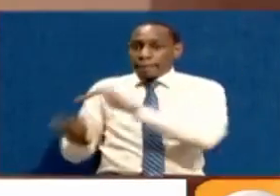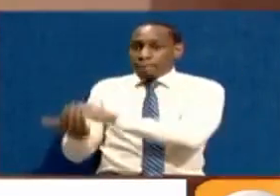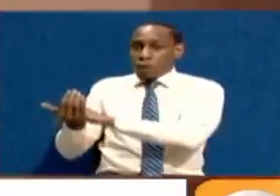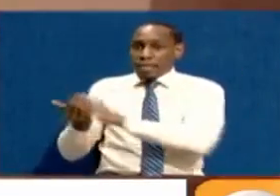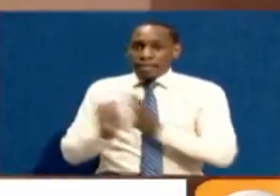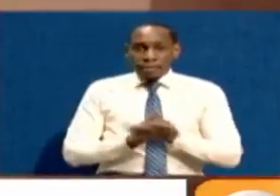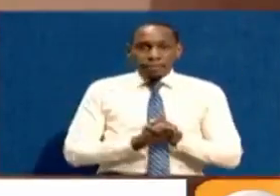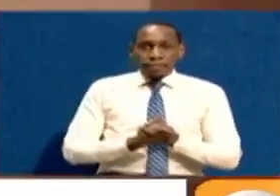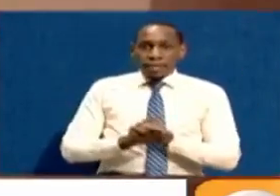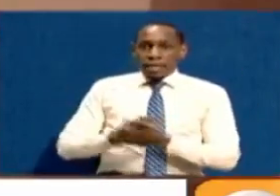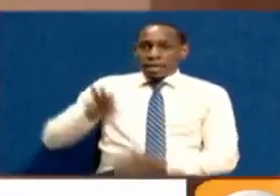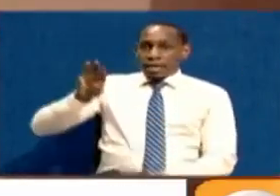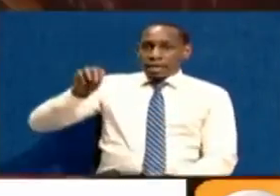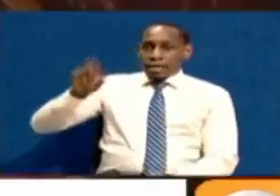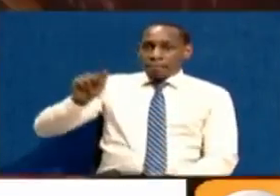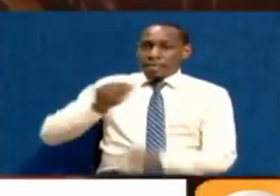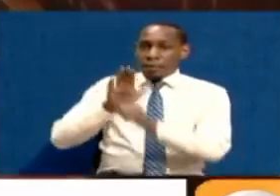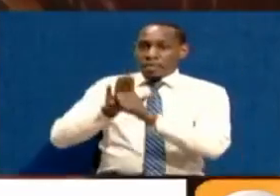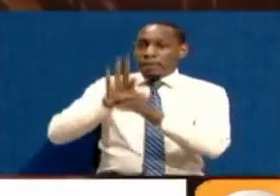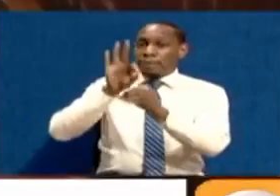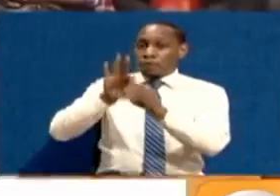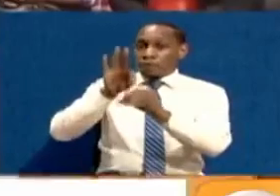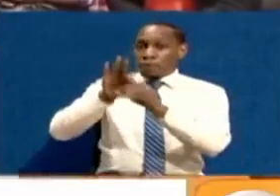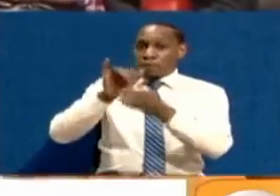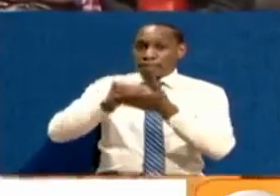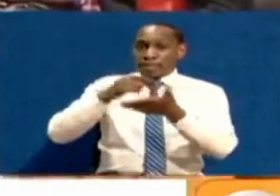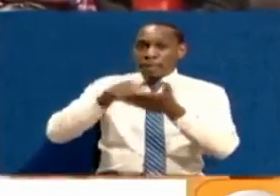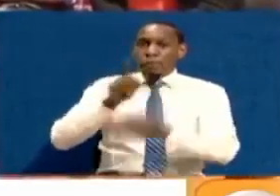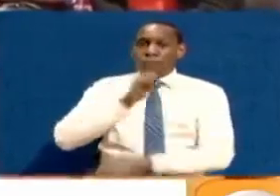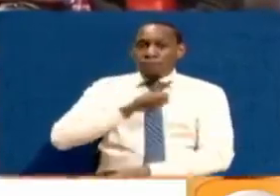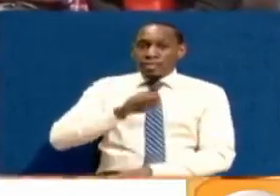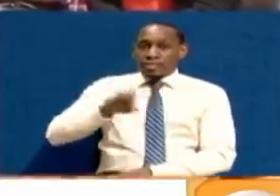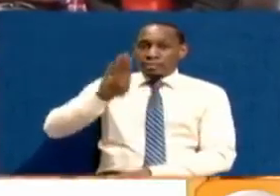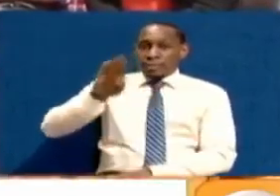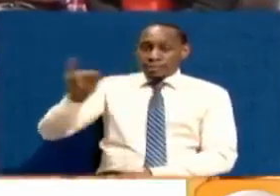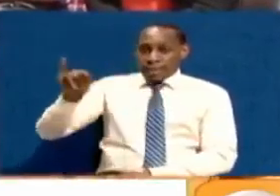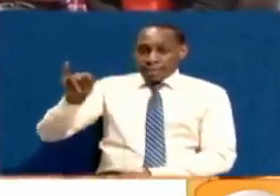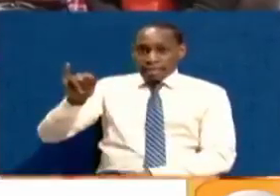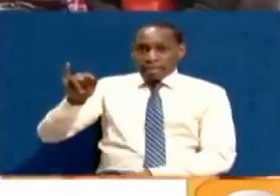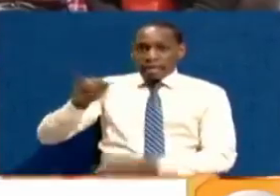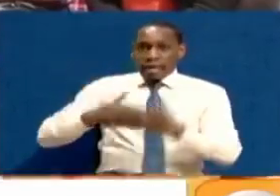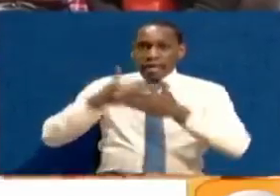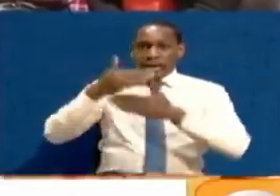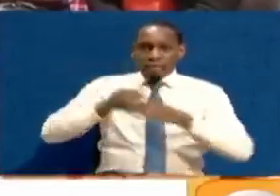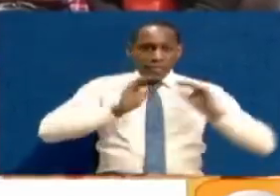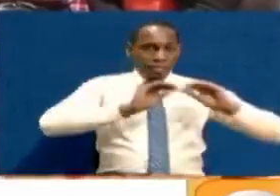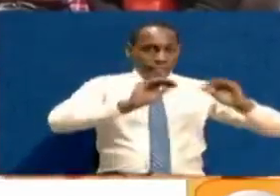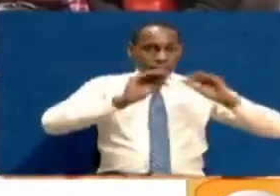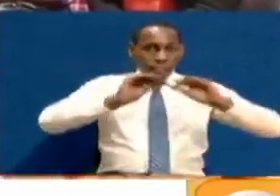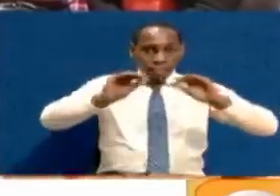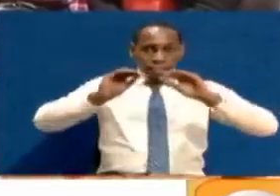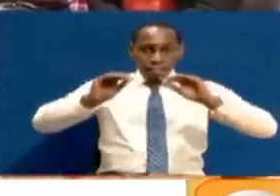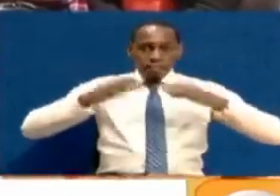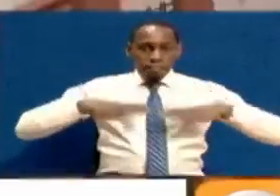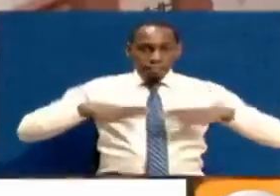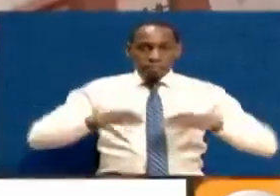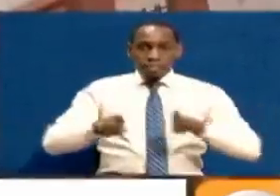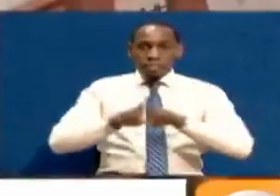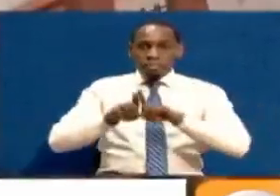subuhi, wakilishiwadi kwa wingi wakura, wakithinisha mswado wa BBI baada ya uhamasishaji wa uma,